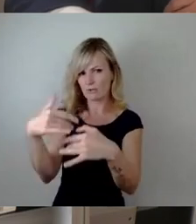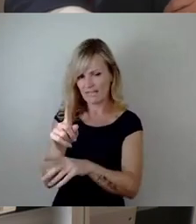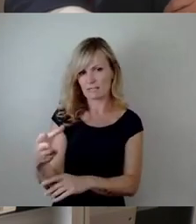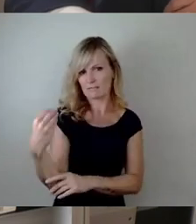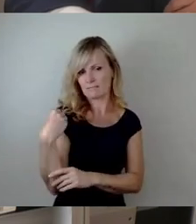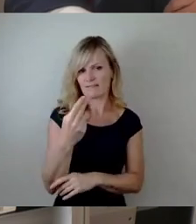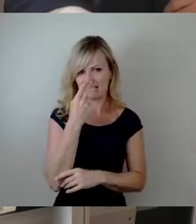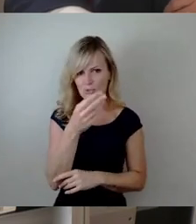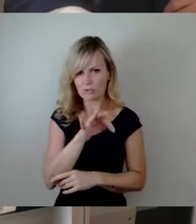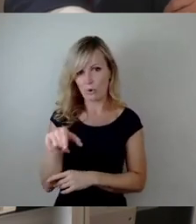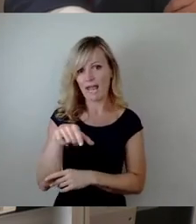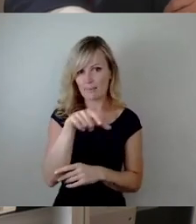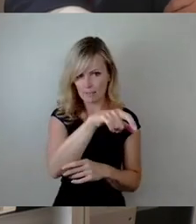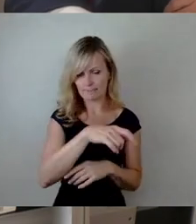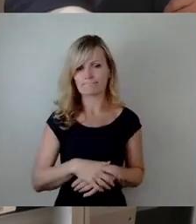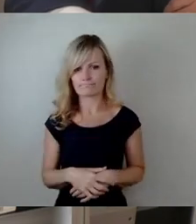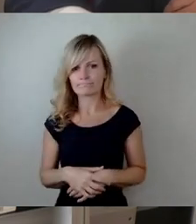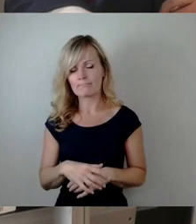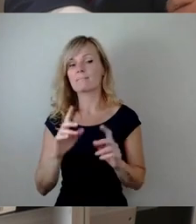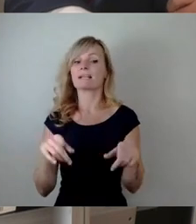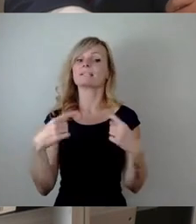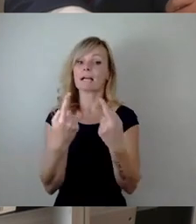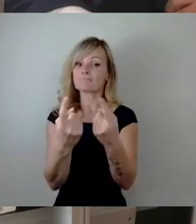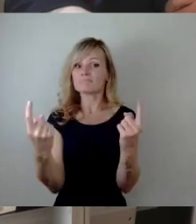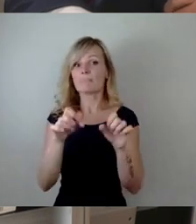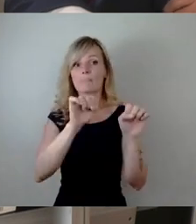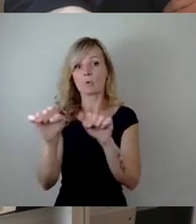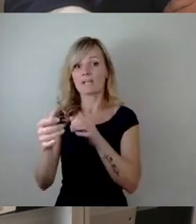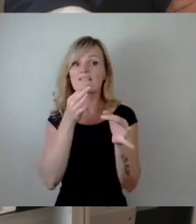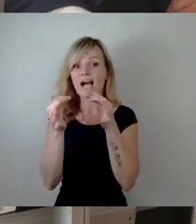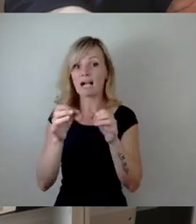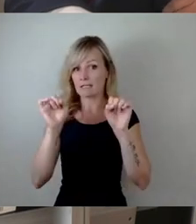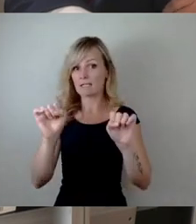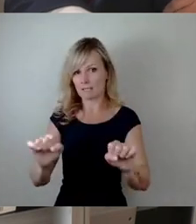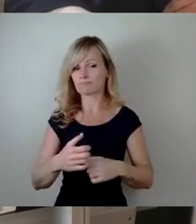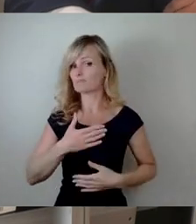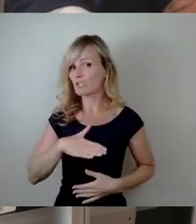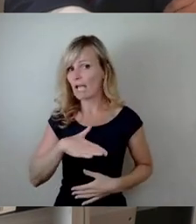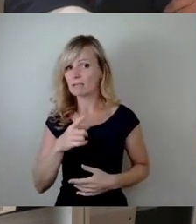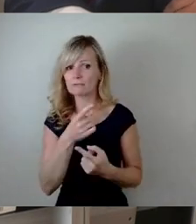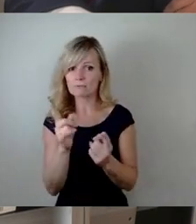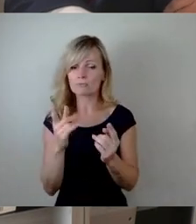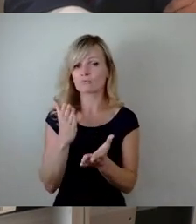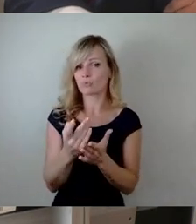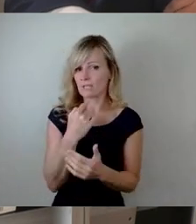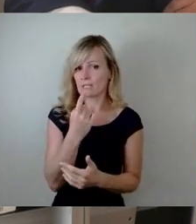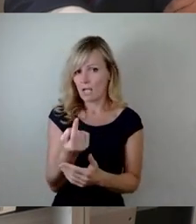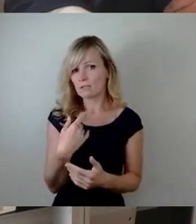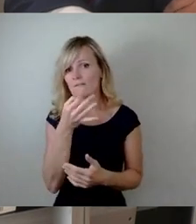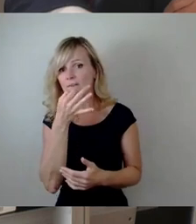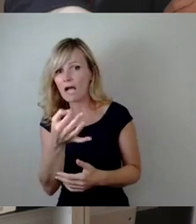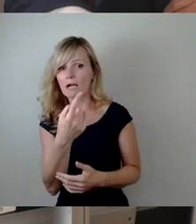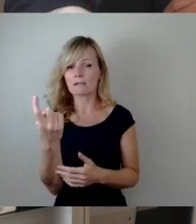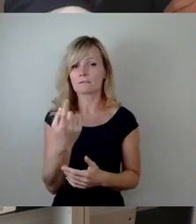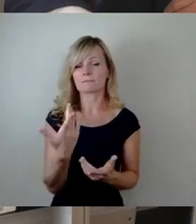haben Sie, so wie ich es schon ausgeführt habe, die Möglichkeit, Fragen zu stellen. Gerne, wie wir schon gesagt haben, Fragen, die Sie eigentlich für die